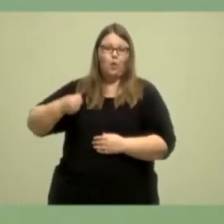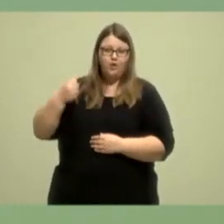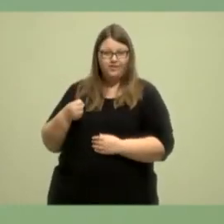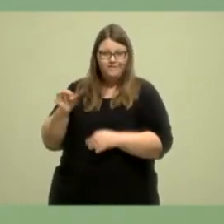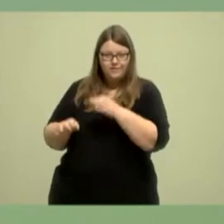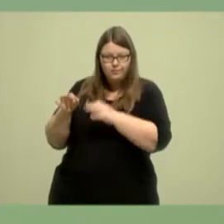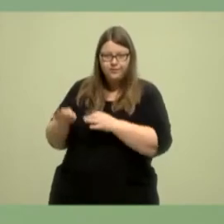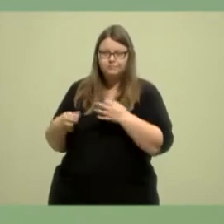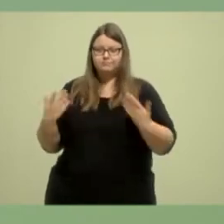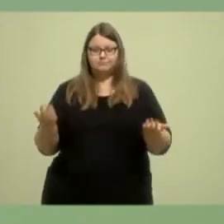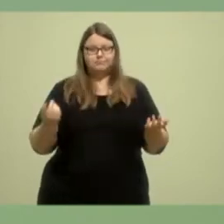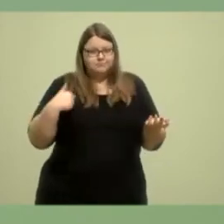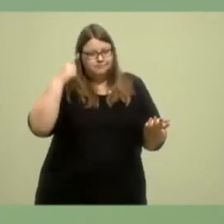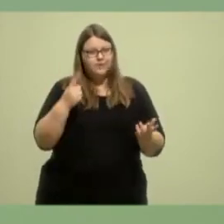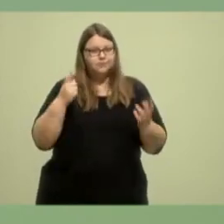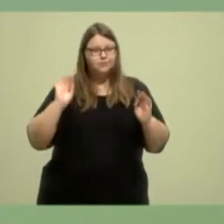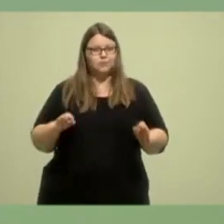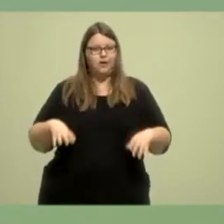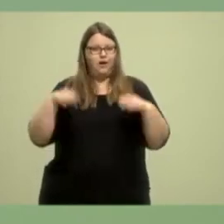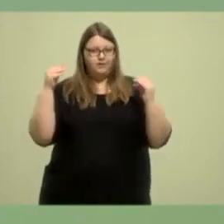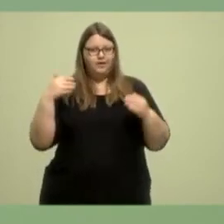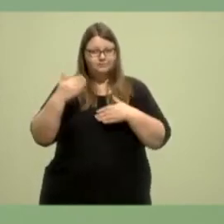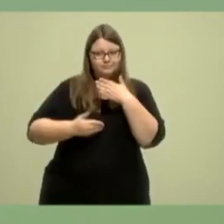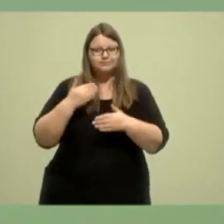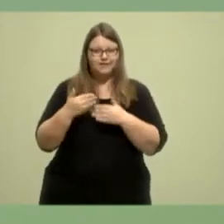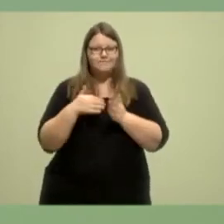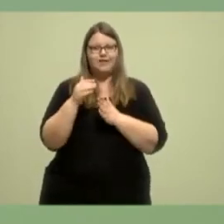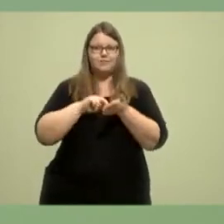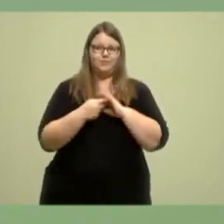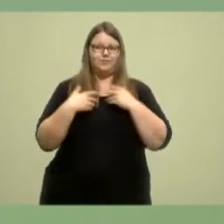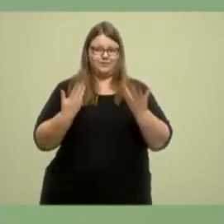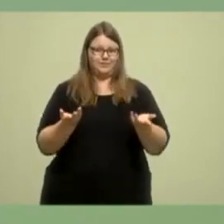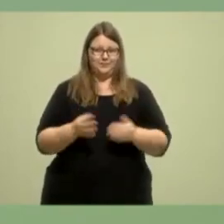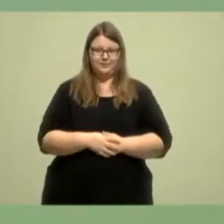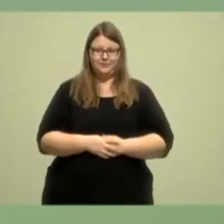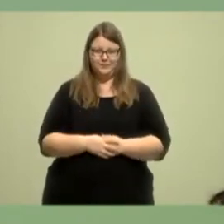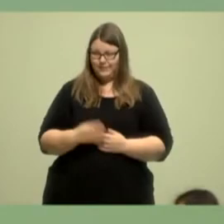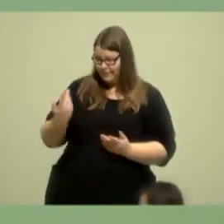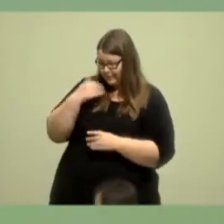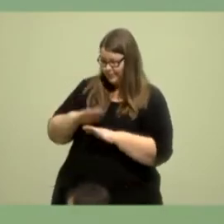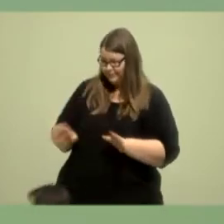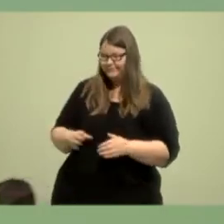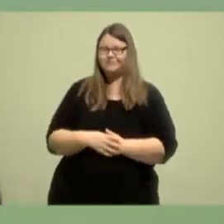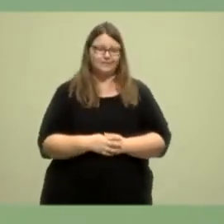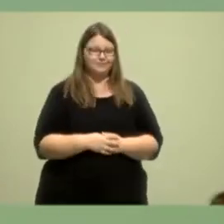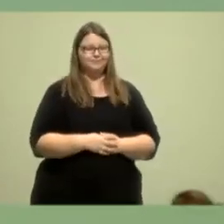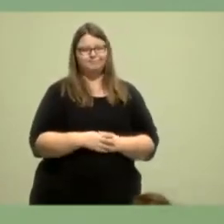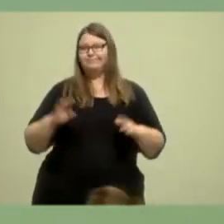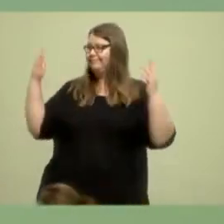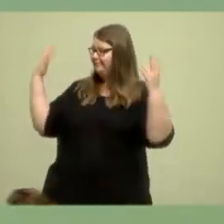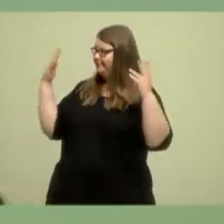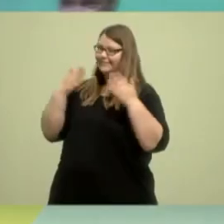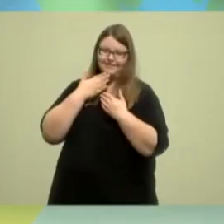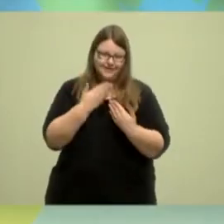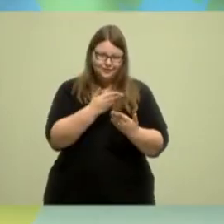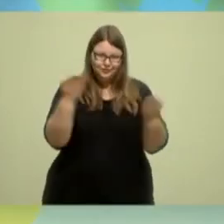denke, das ist einfach ein guter Start auch dafür, weiter Politik zu machen und sich zu engagieren. Ich komme zum Schluss. Danke.